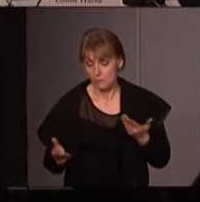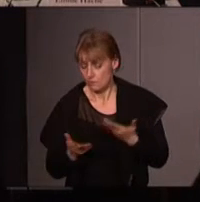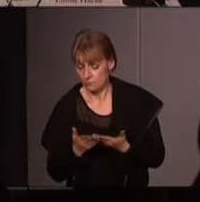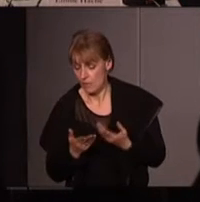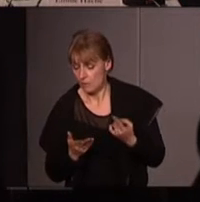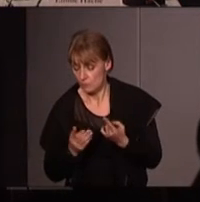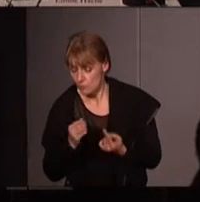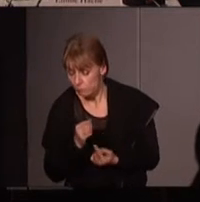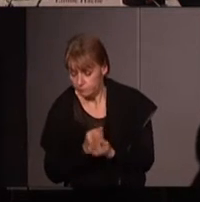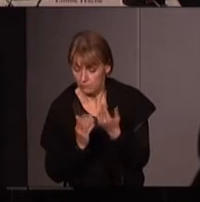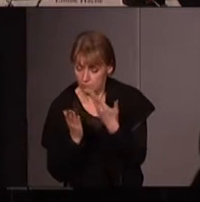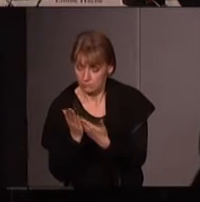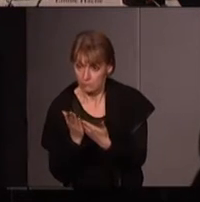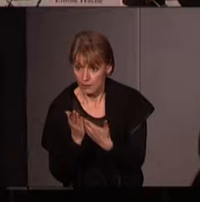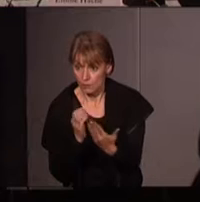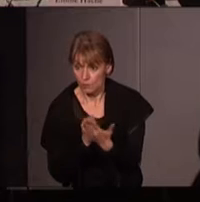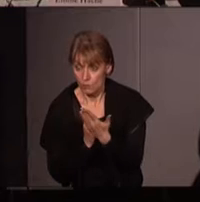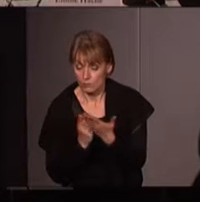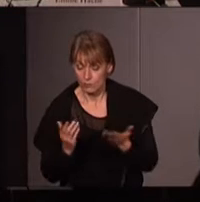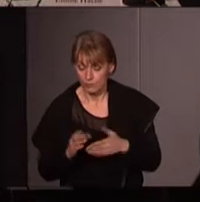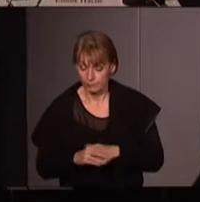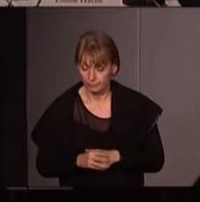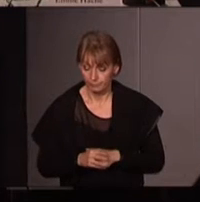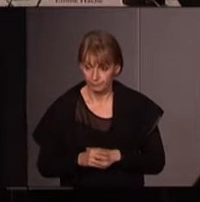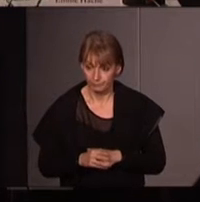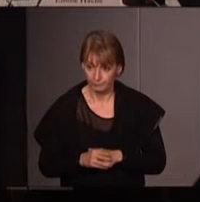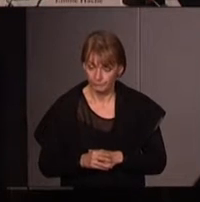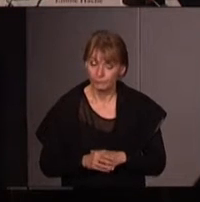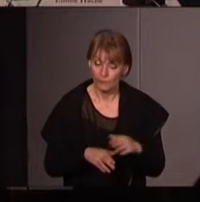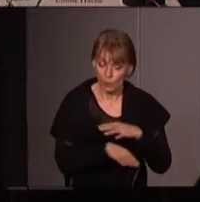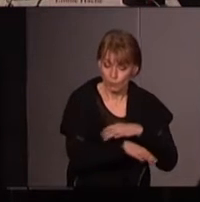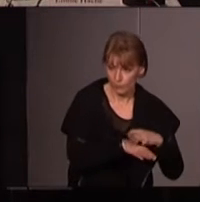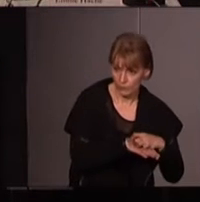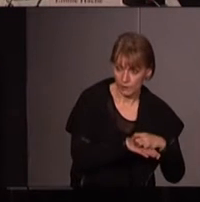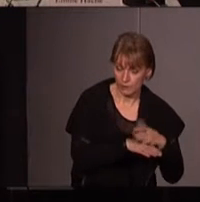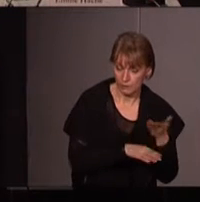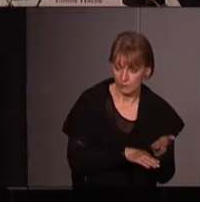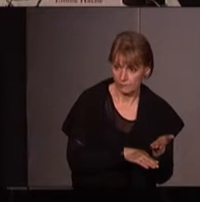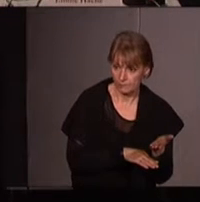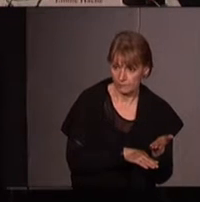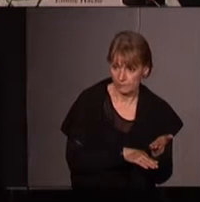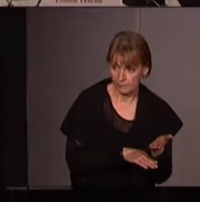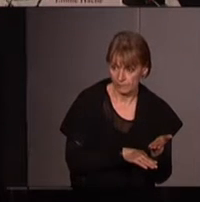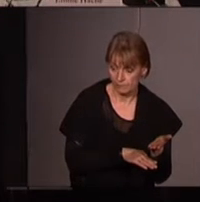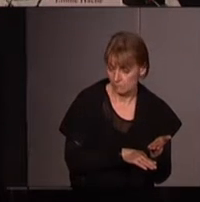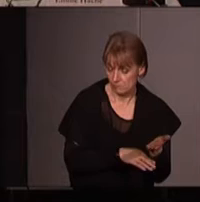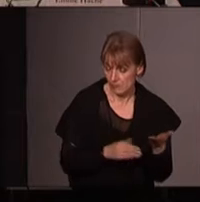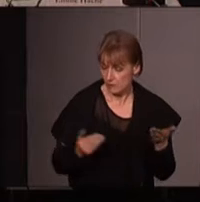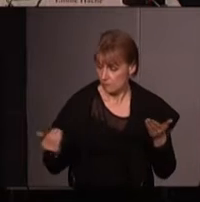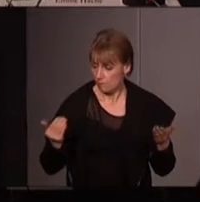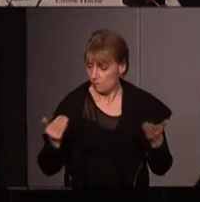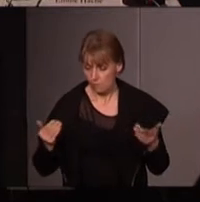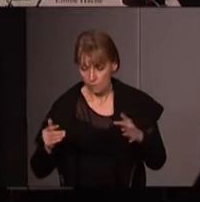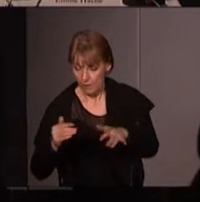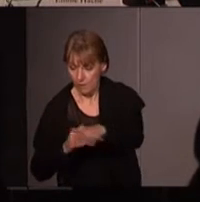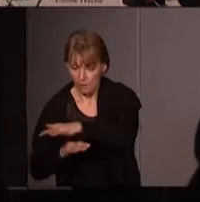fois s'est révélé un lien très fort entre pauvreté et inégalité face aux nuisances